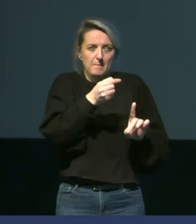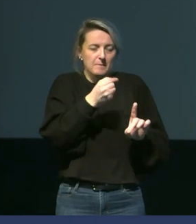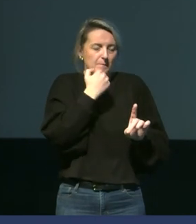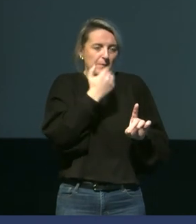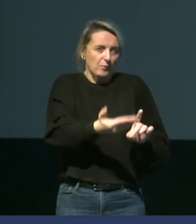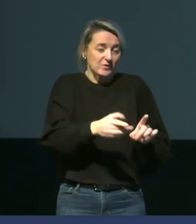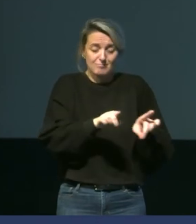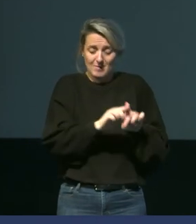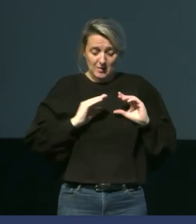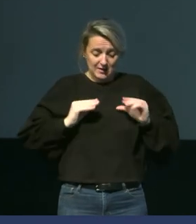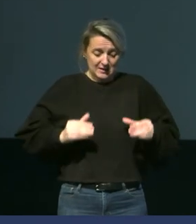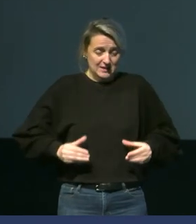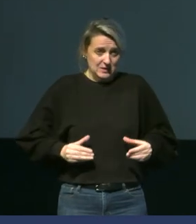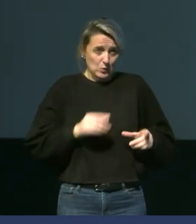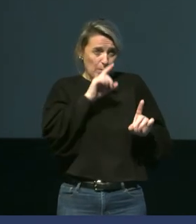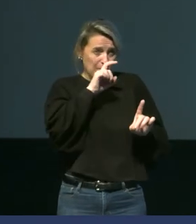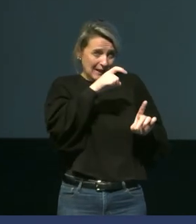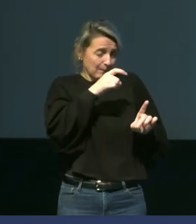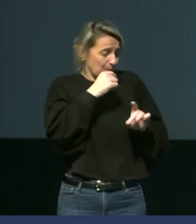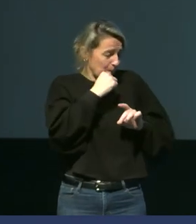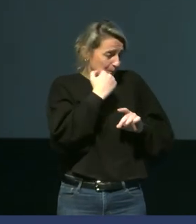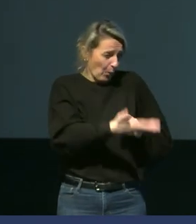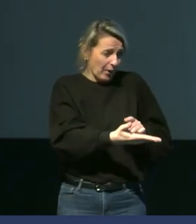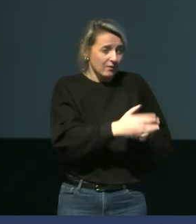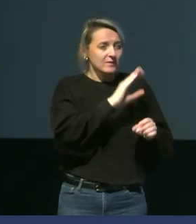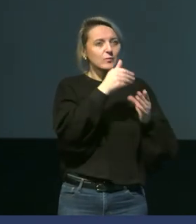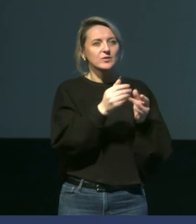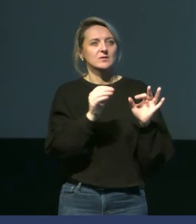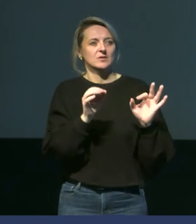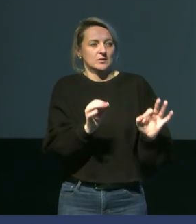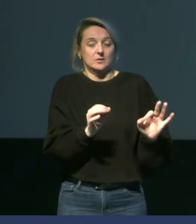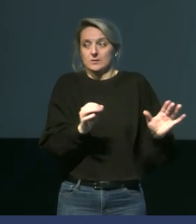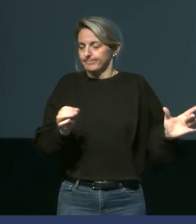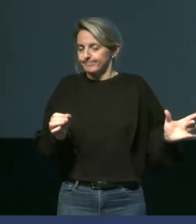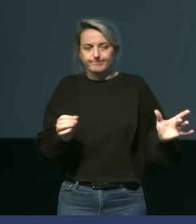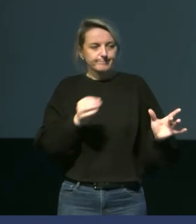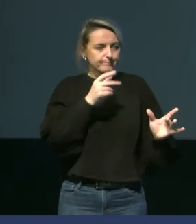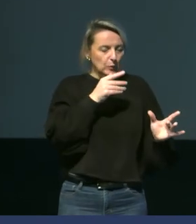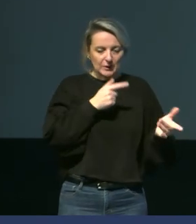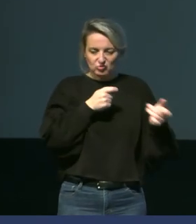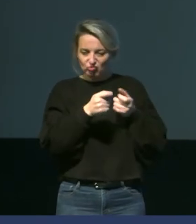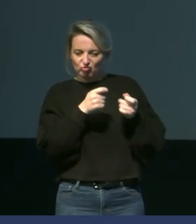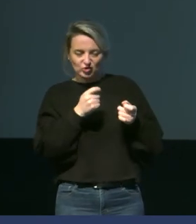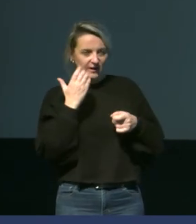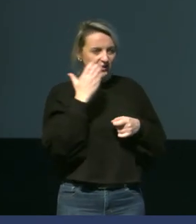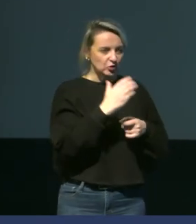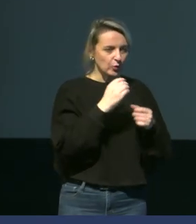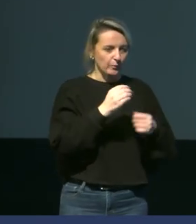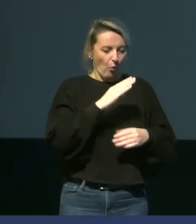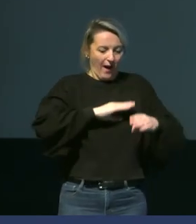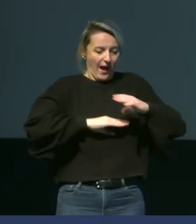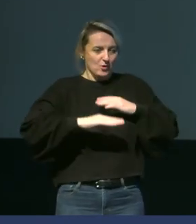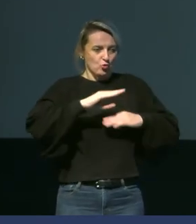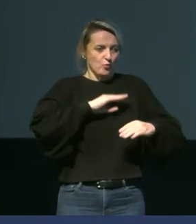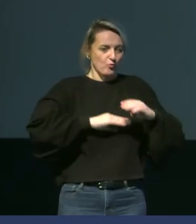tissu corné du bec. Et donc, possiblement, si on n plus capable de dissiper la chaleur mais qu continue de faire chaud, on va accumuler cette chaleur et